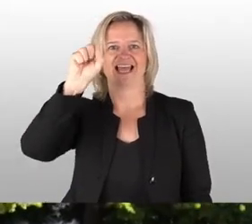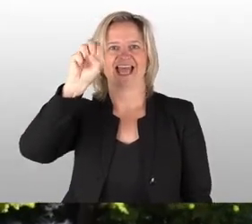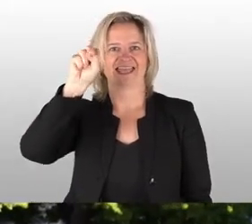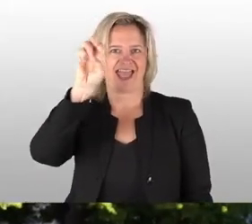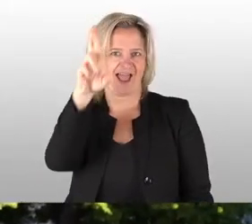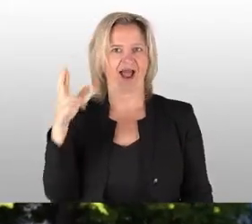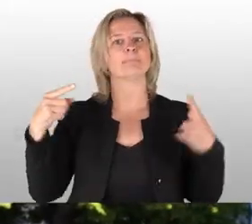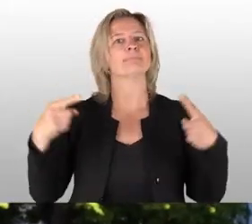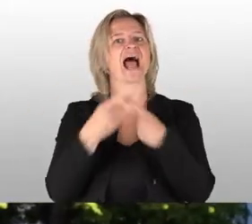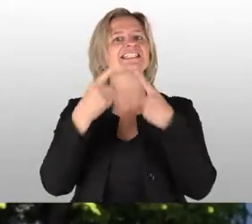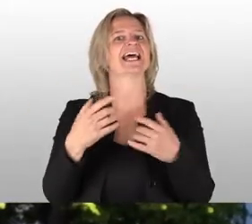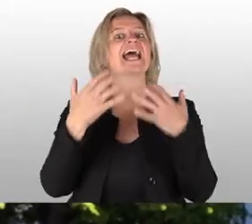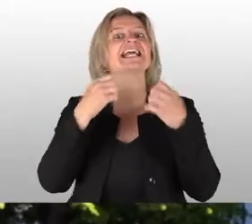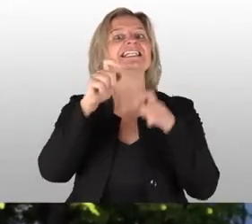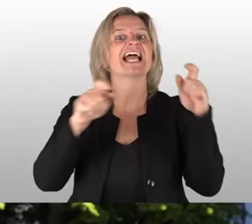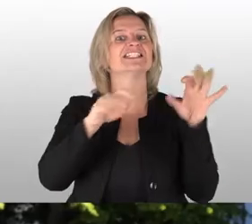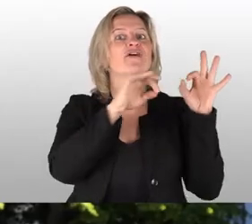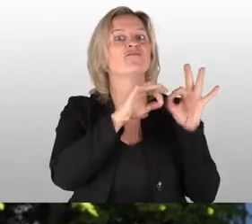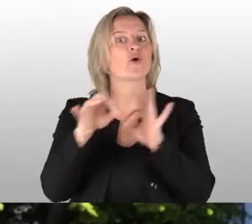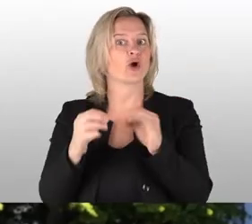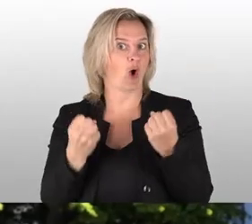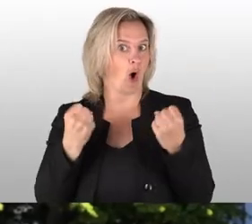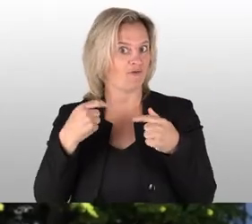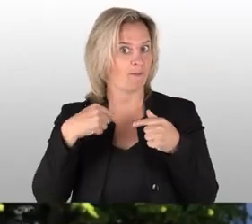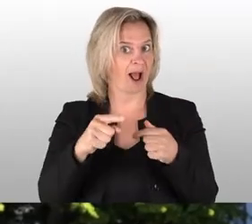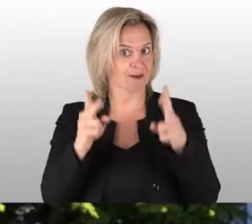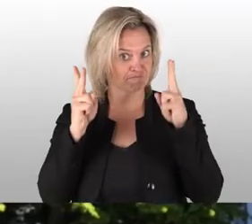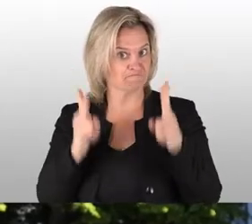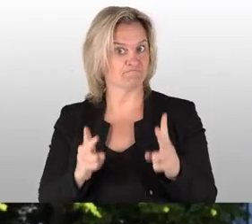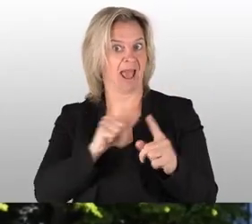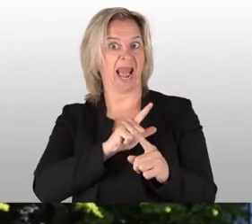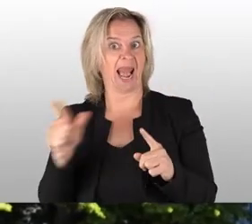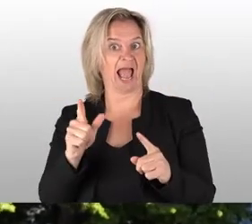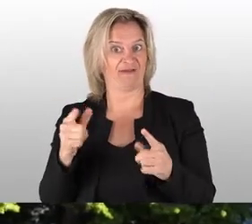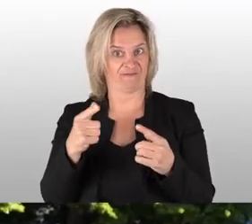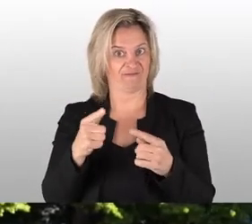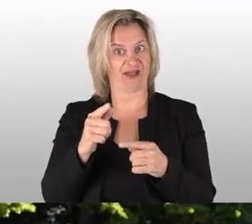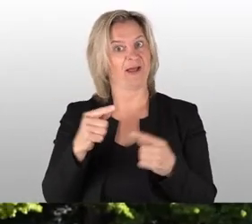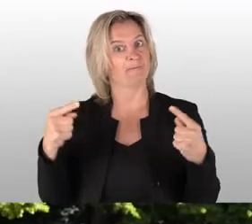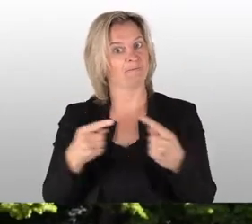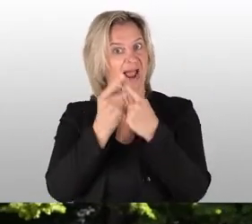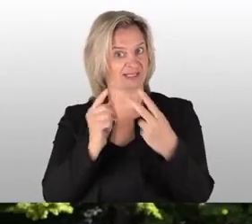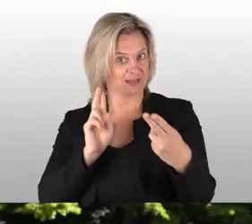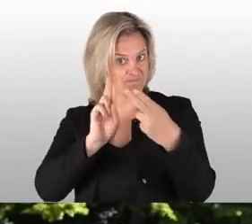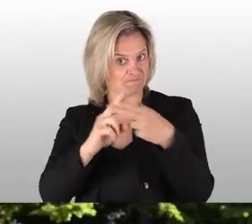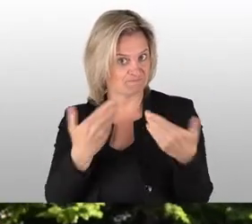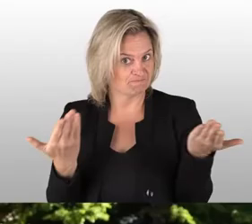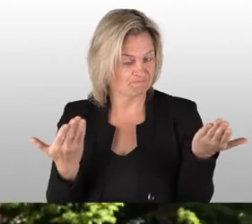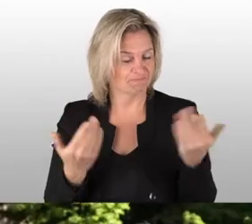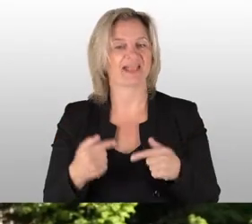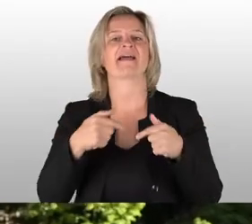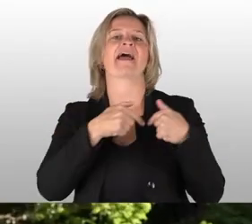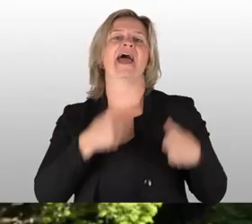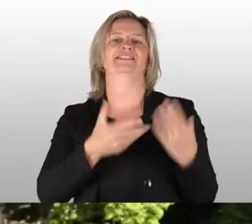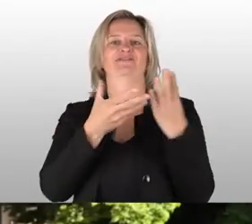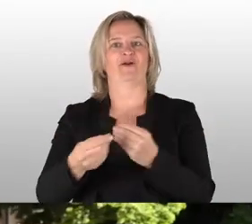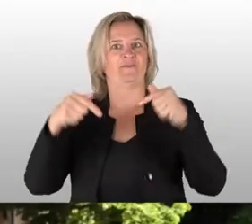und hoffe, dass wir uns irgendwann bald live hier in Meißen treffen. Herzlich willkommen auf der sogenannten Wiege von Sachsen. Es